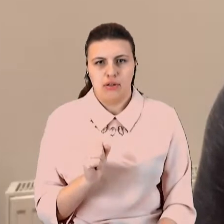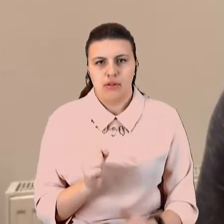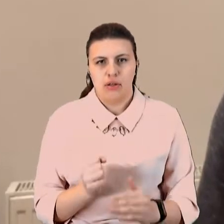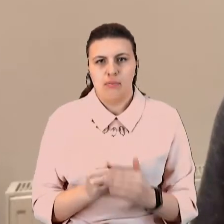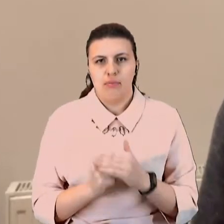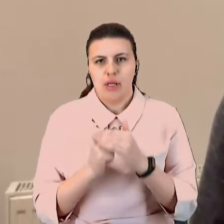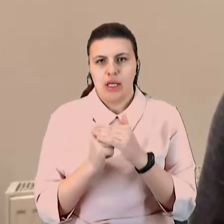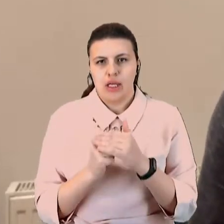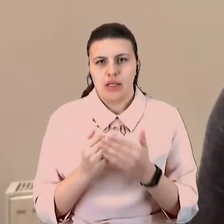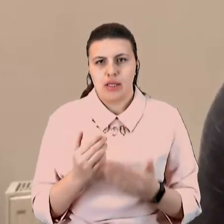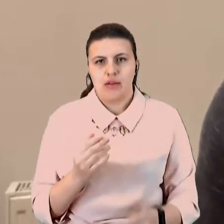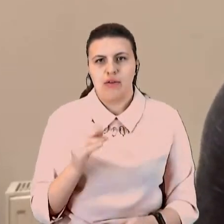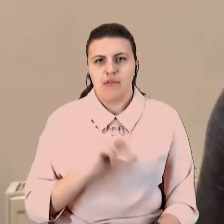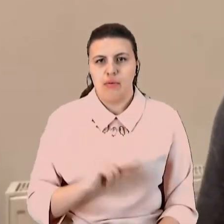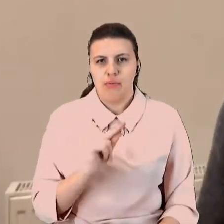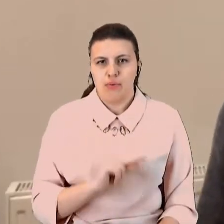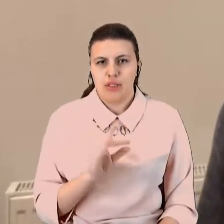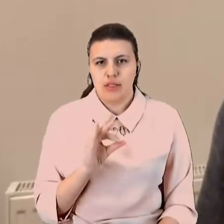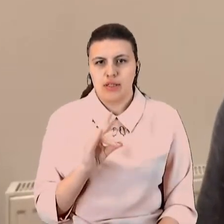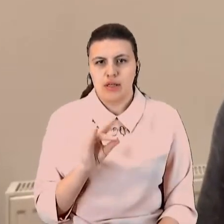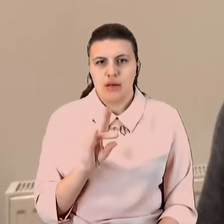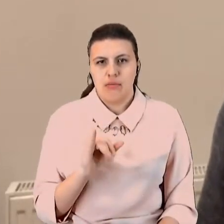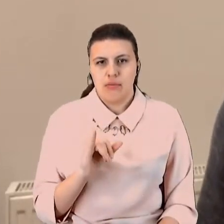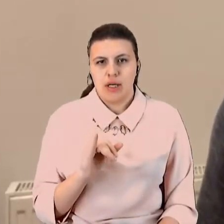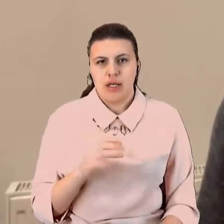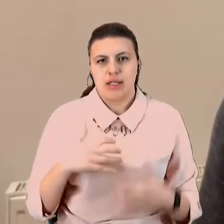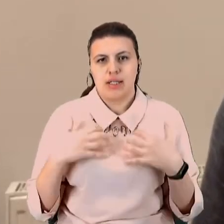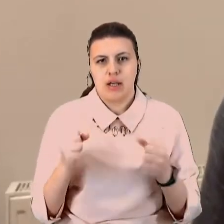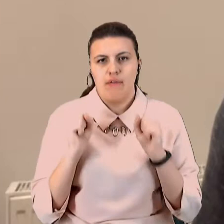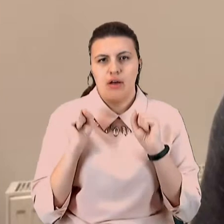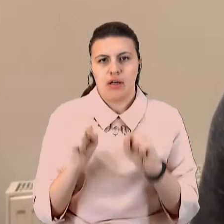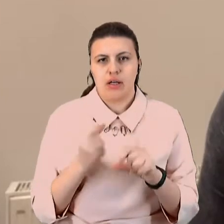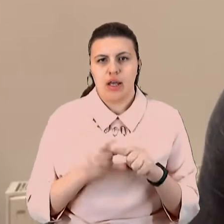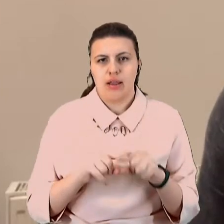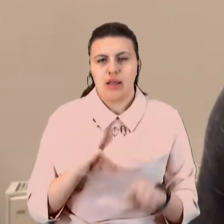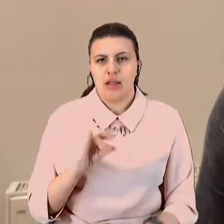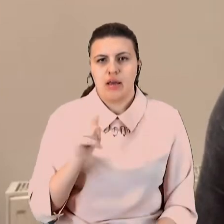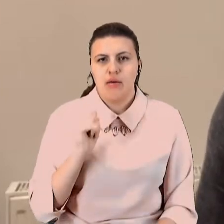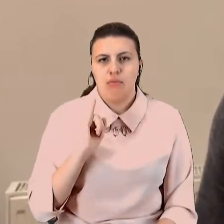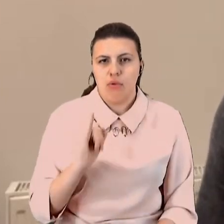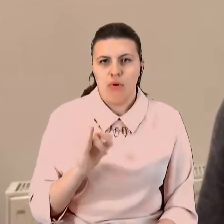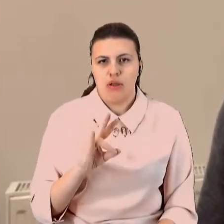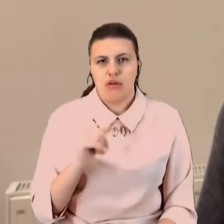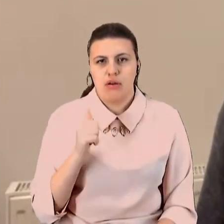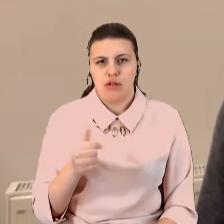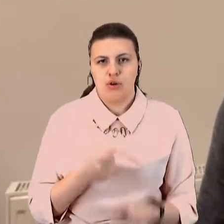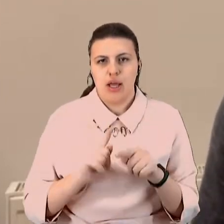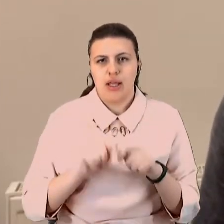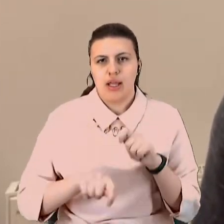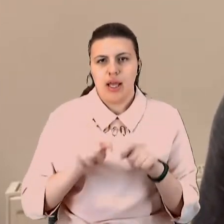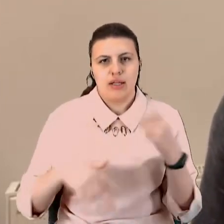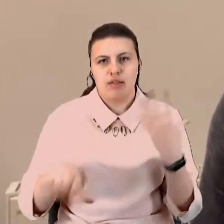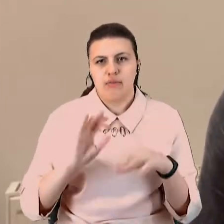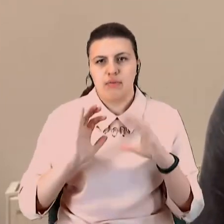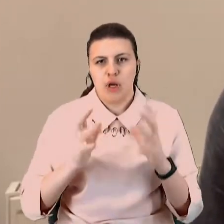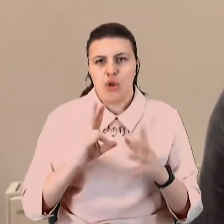роботі систем здравоохранення. Це ніхло і ніхорошо, тому що цей тест проходит весь мир. Але сама епідемія коронавірусу